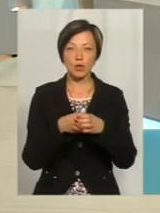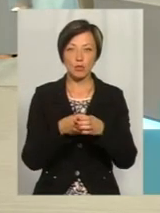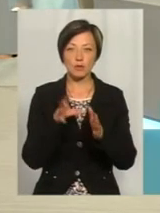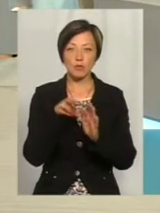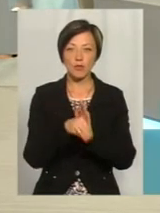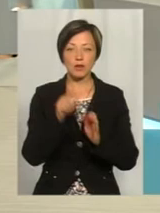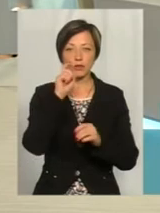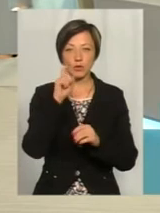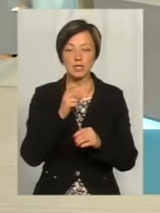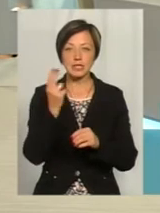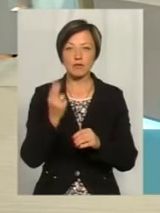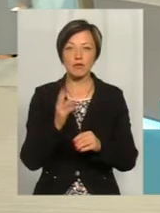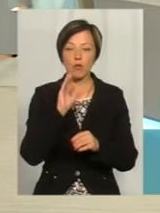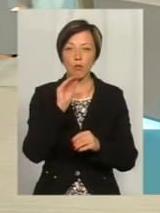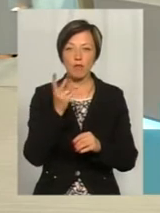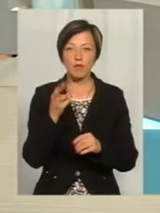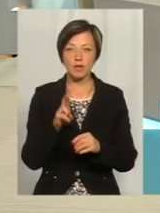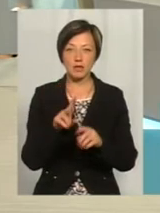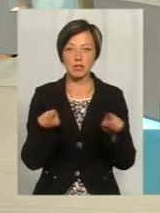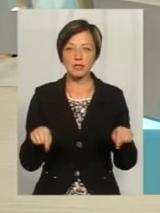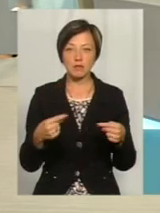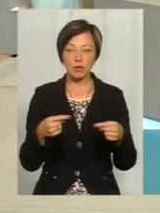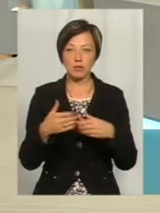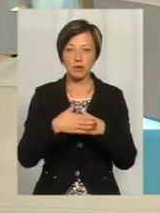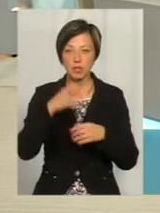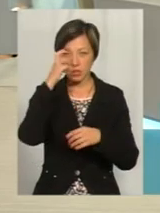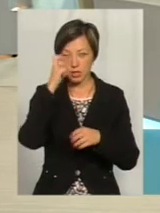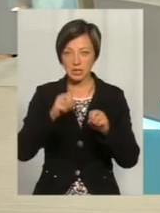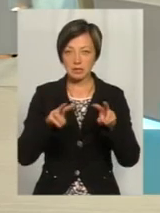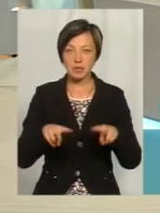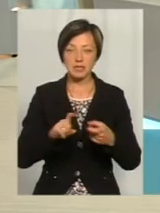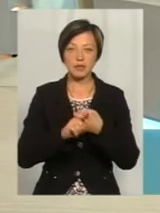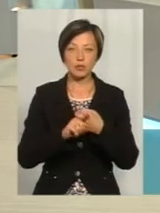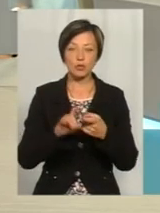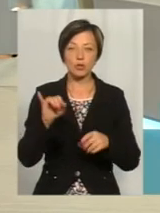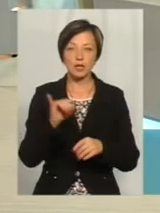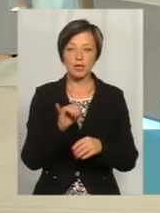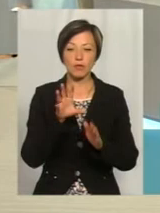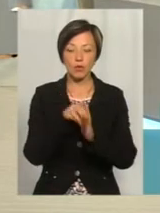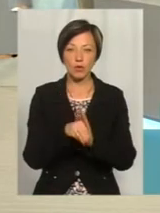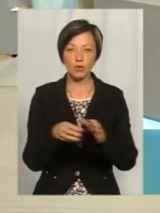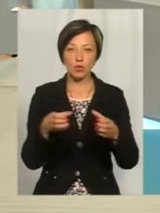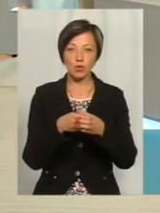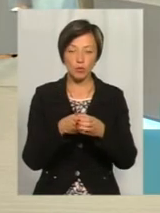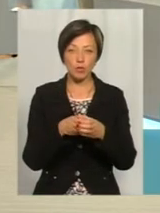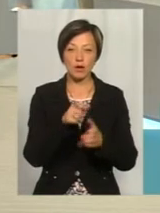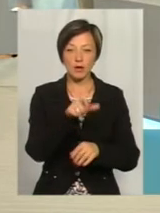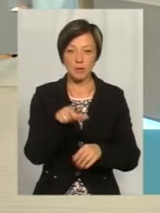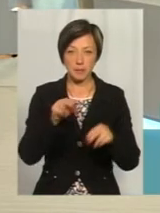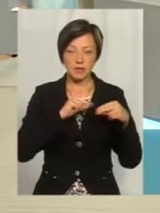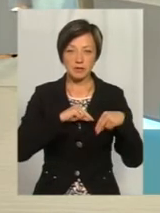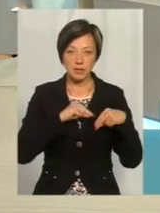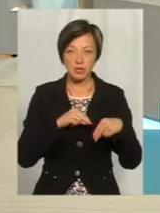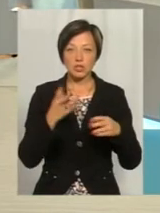впровадження в Україні цифрового мовлення. Вона створена при Держспецзв'язку. І фахівці, які входять до складу цієї групи, вони ще